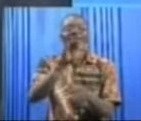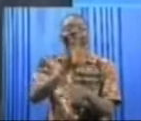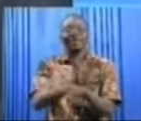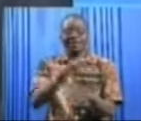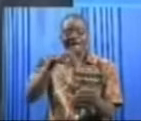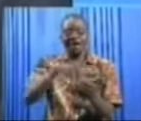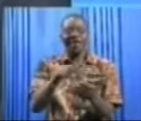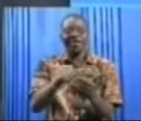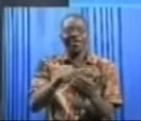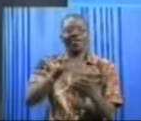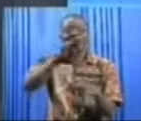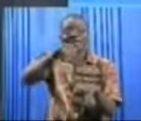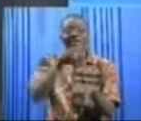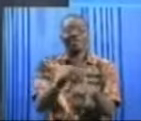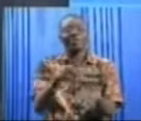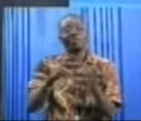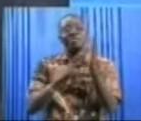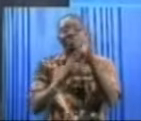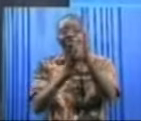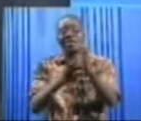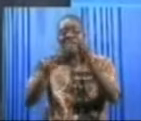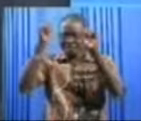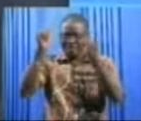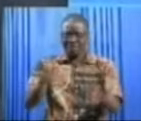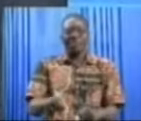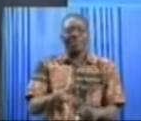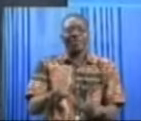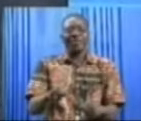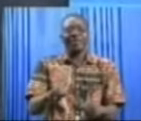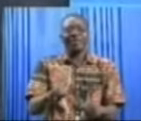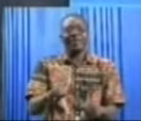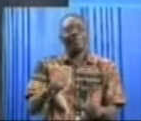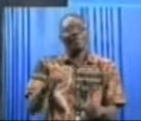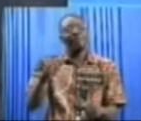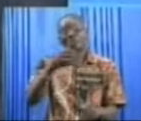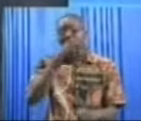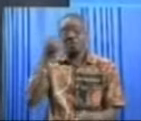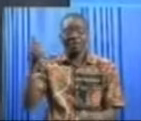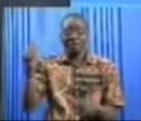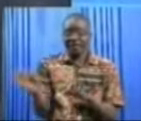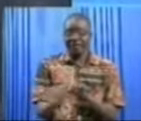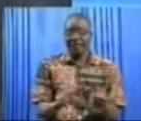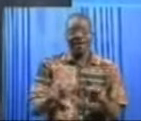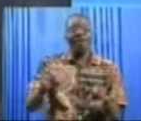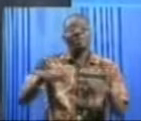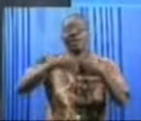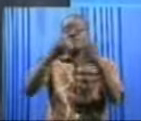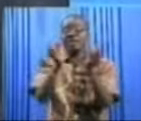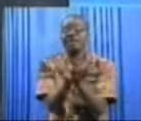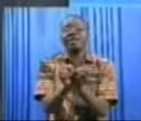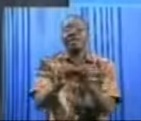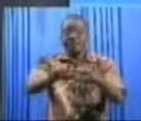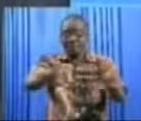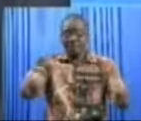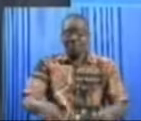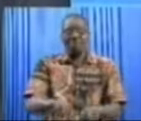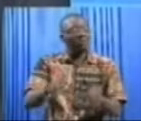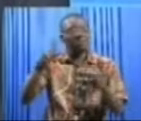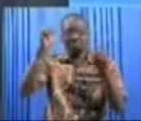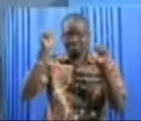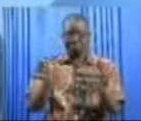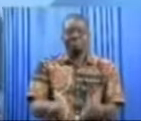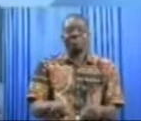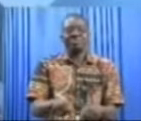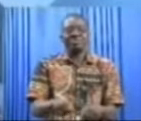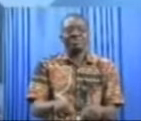ces nigériens peuvent prouver qu'ils sont capables, en tout cas, de mieux faire. Même l'équipe locale en est capable, donc il'y pas de souci à ce niveau